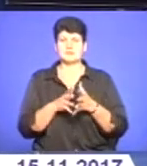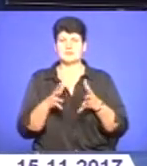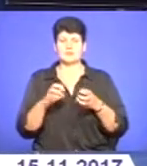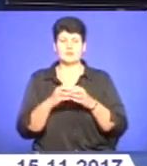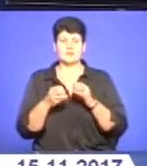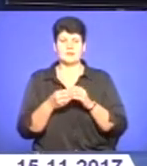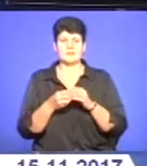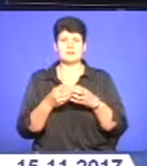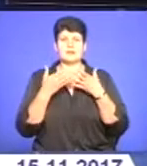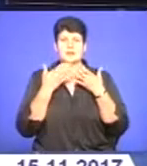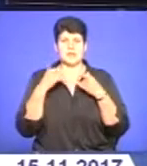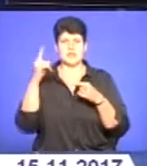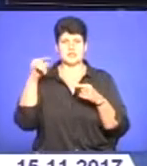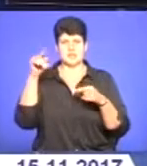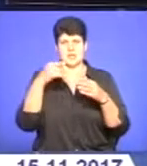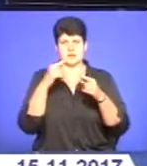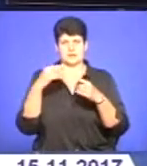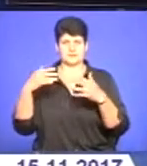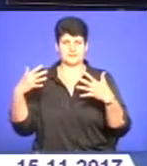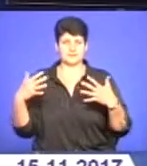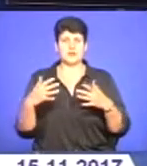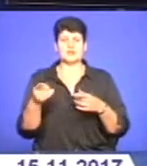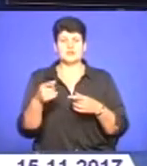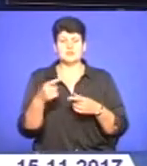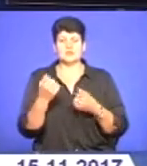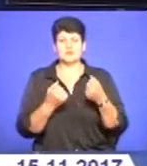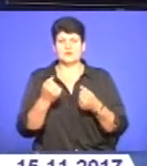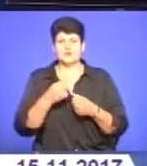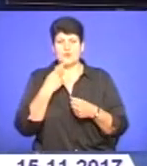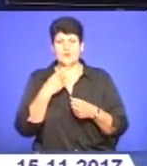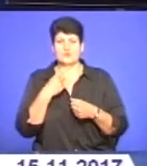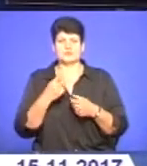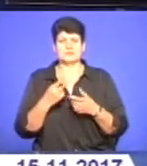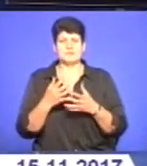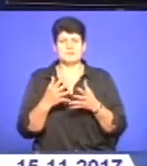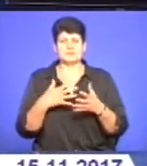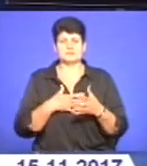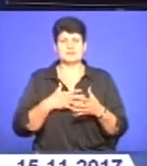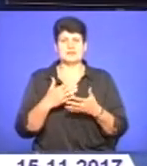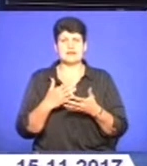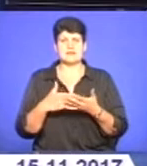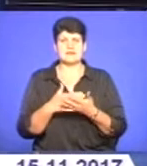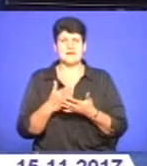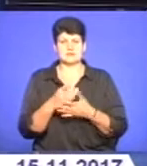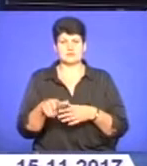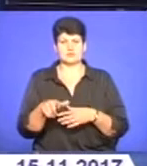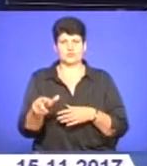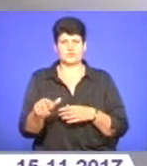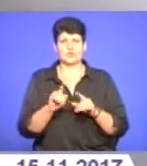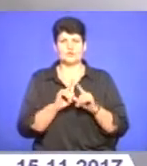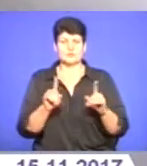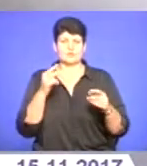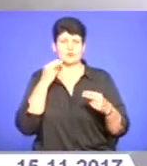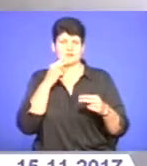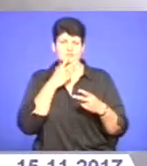відсутністю дорожніх знаків. Однак тернопільські водії кажуть, найбільше їх хвилює якість доріг, бо суттєво покращення вони не помічають.